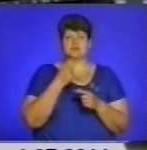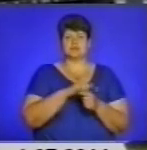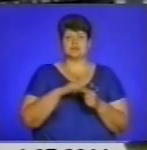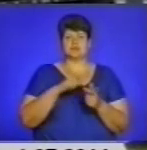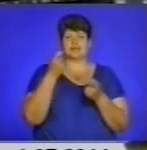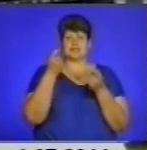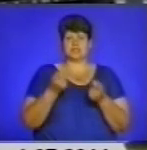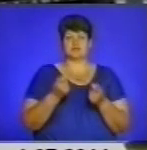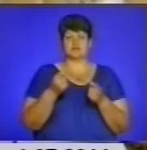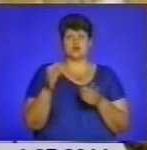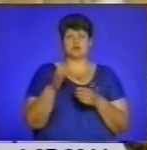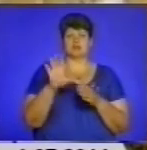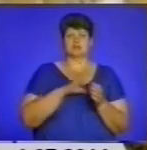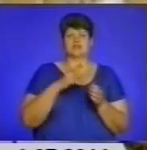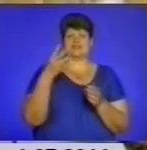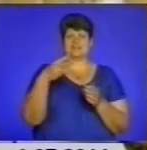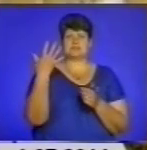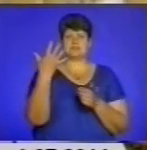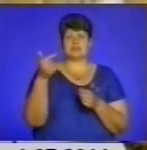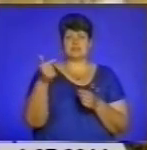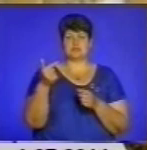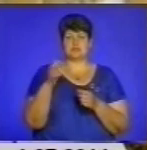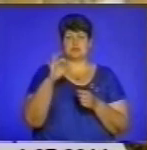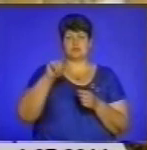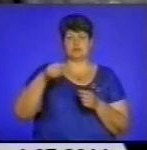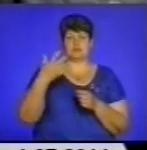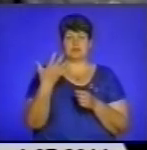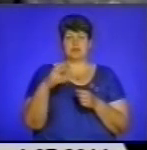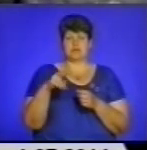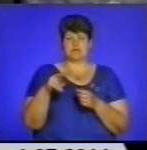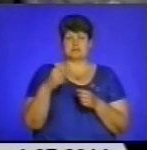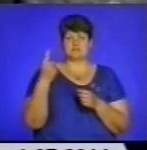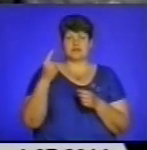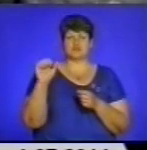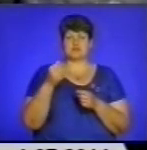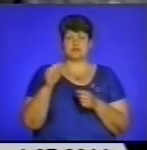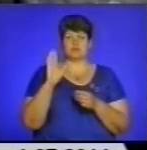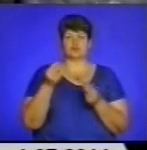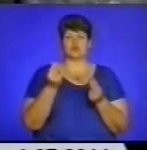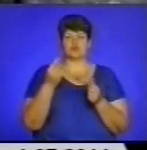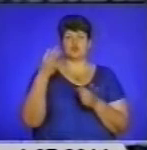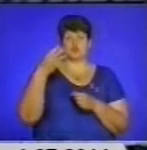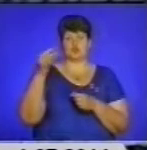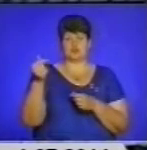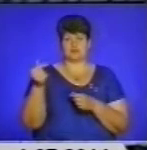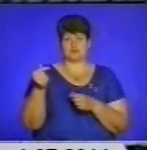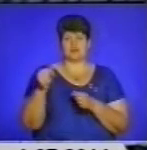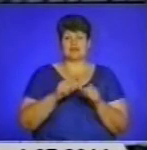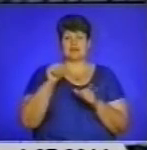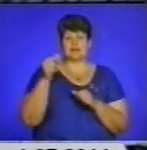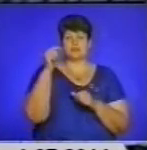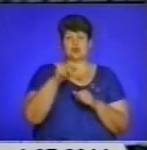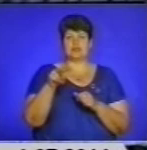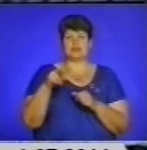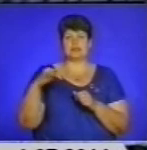уже коштувала майже 35 гривень за 0,5 літра. З 1 серпня коштуватиме майже 40 гривень. Крім того, з липня в